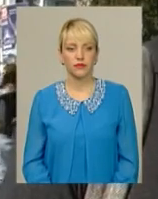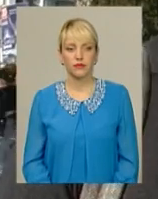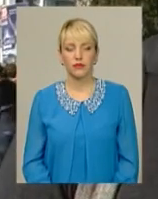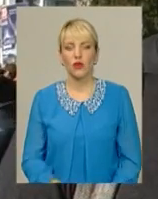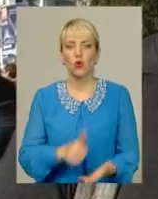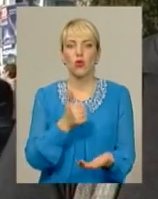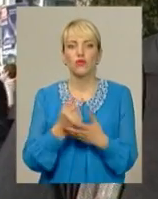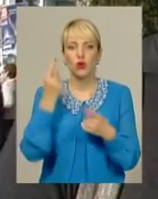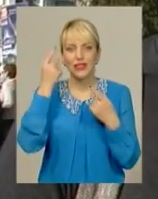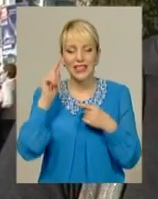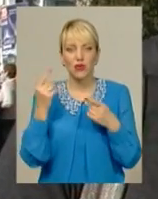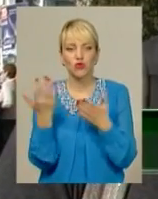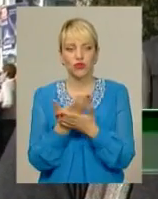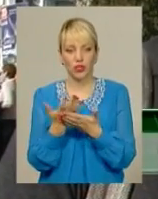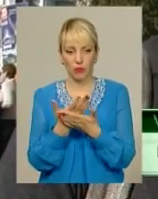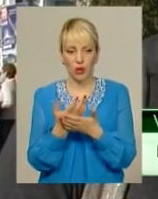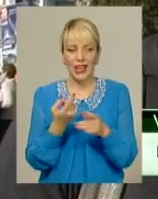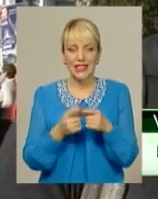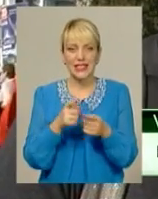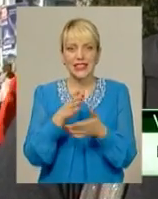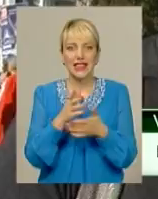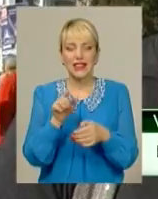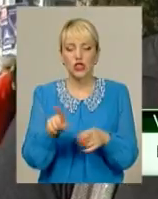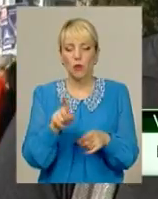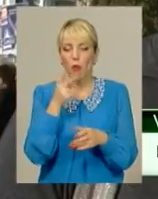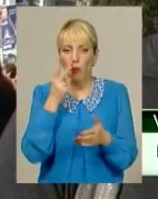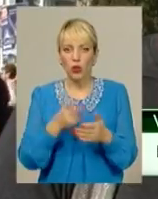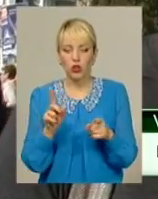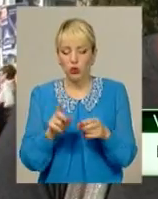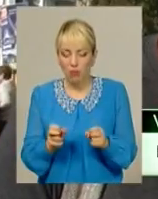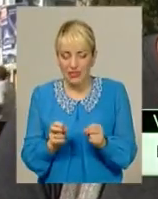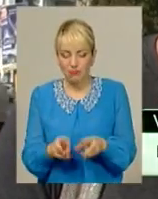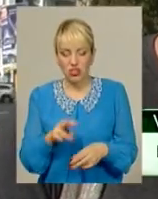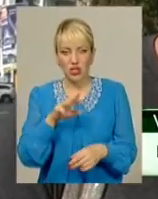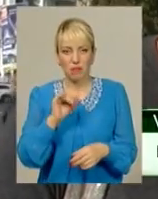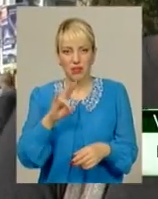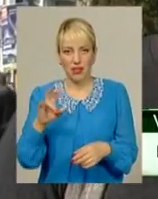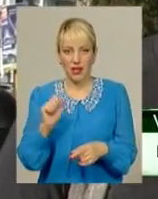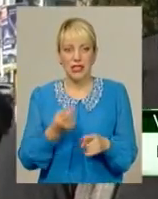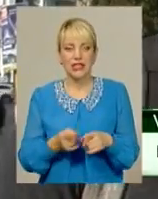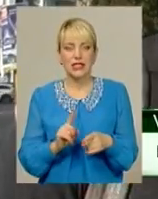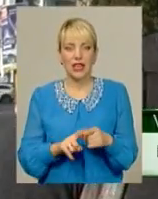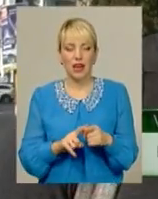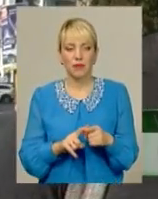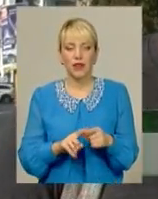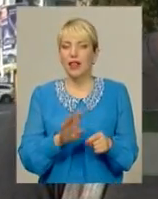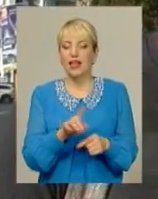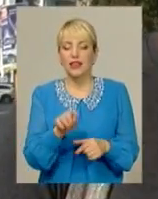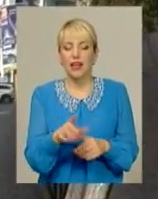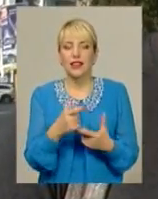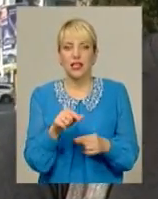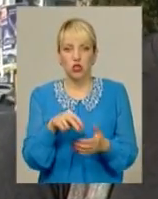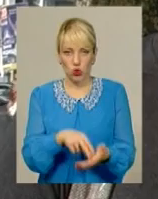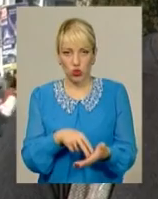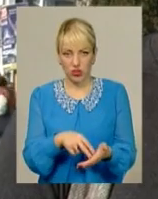Головною ідеєю фільму є те, щоб показати, що саме небезпечна міна – це не та, на якій він